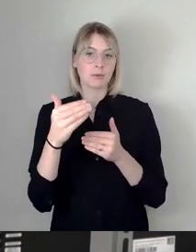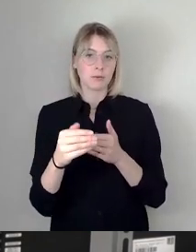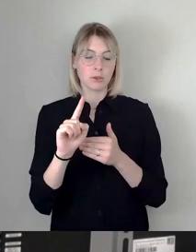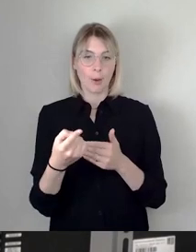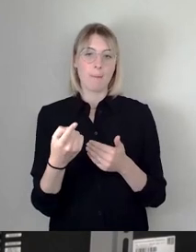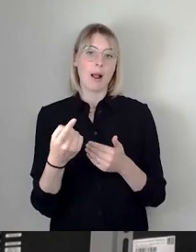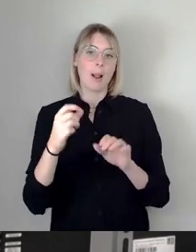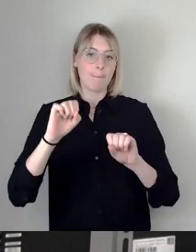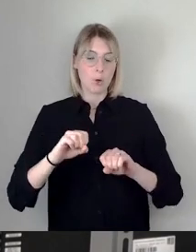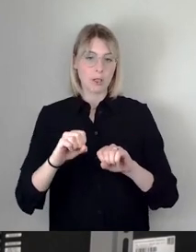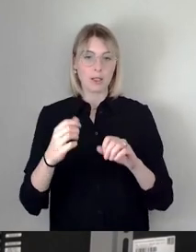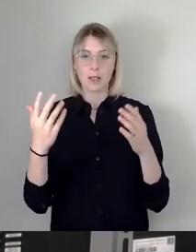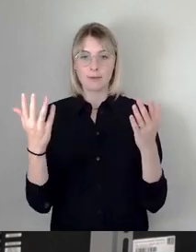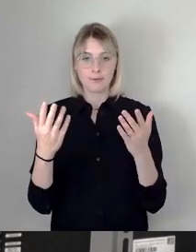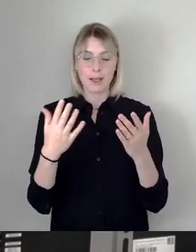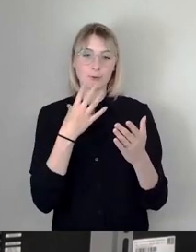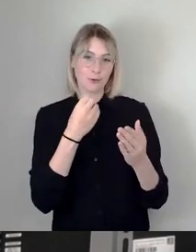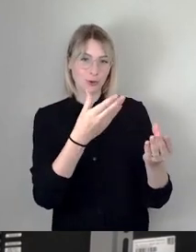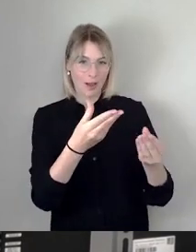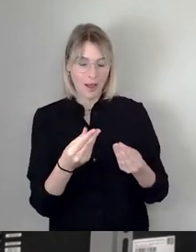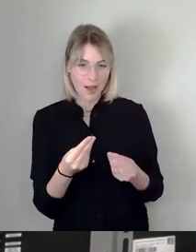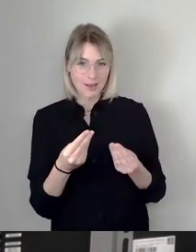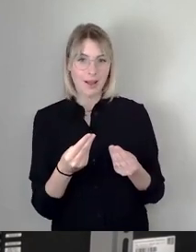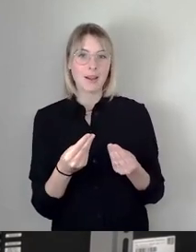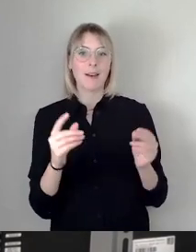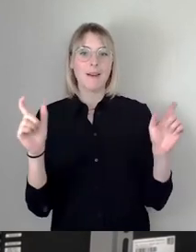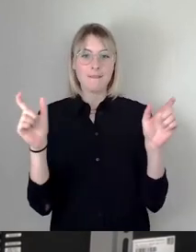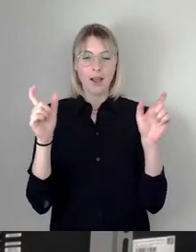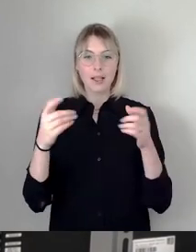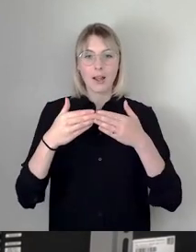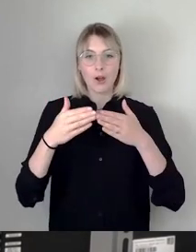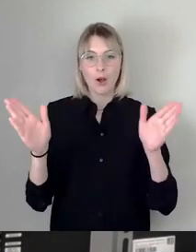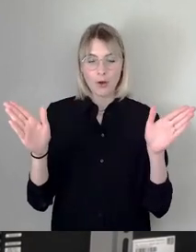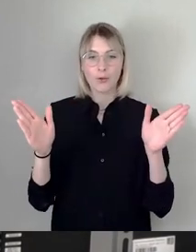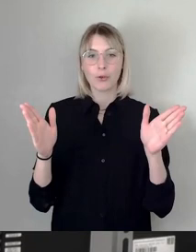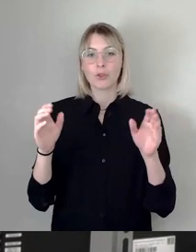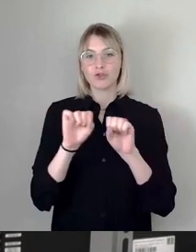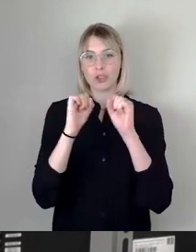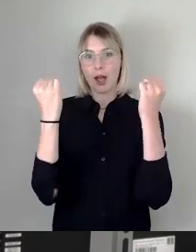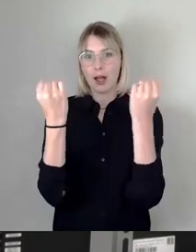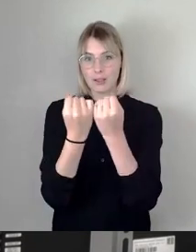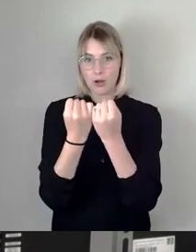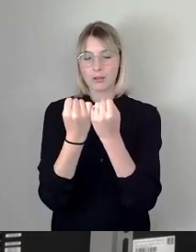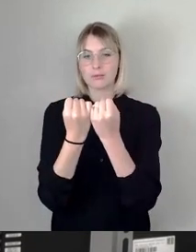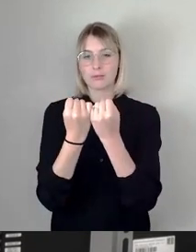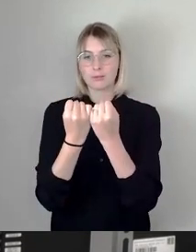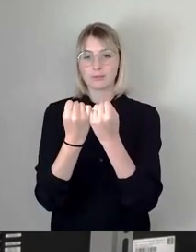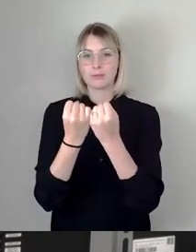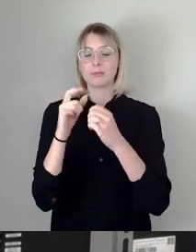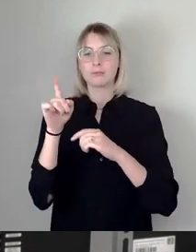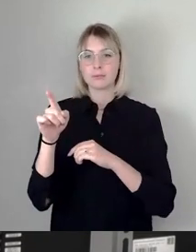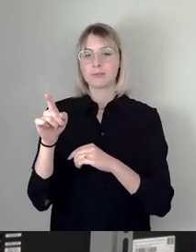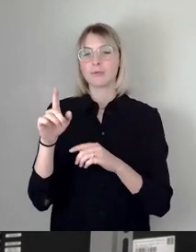dazu darf ich Sie herzlich einladen, und zur feierlichen Eröffnung des Heinz-Steier-Stadion werden wir Sie, den aktuellen Stadtrat, genauso